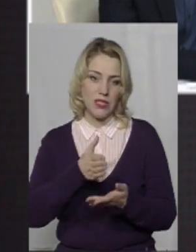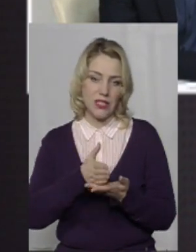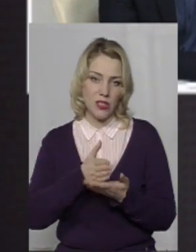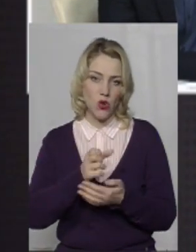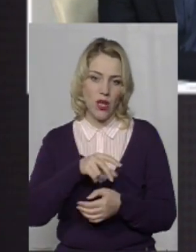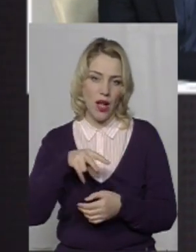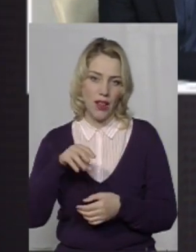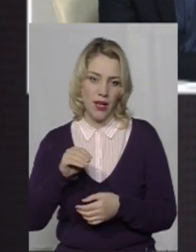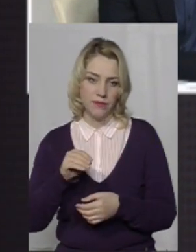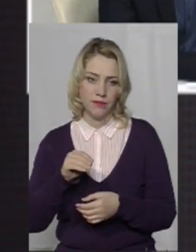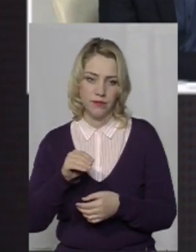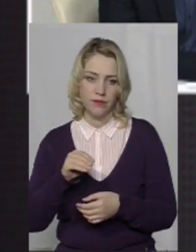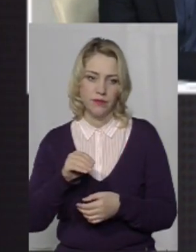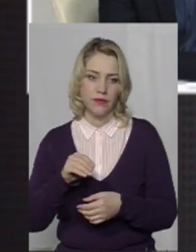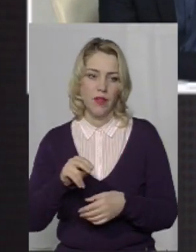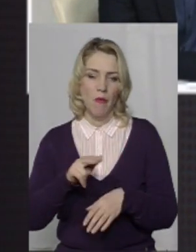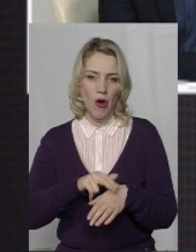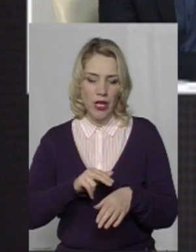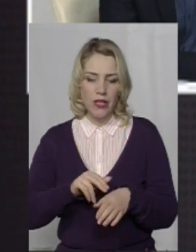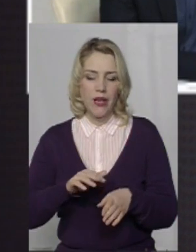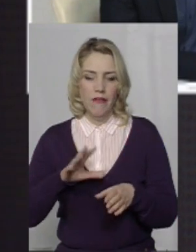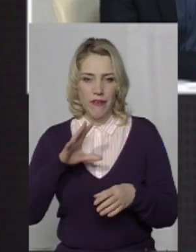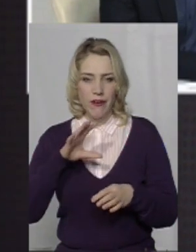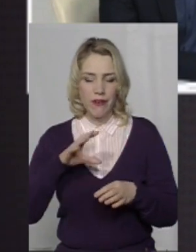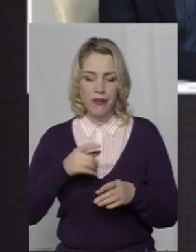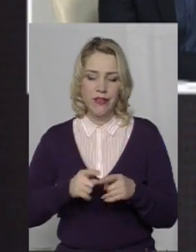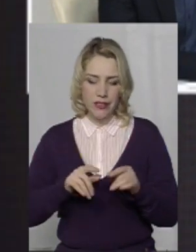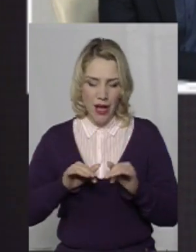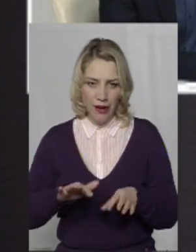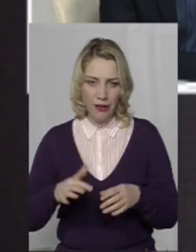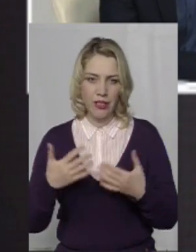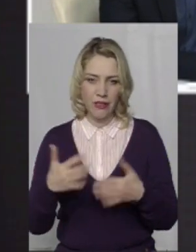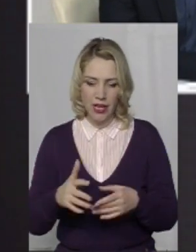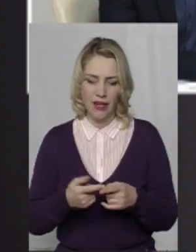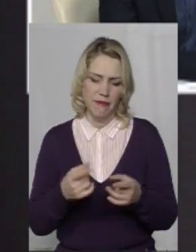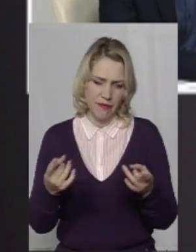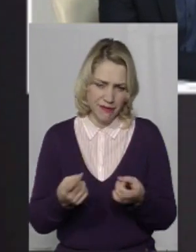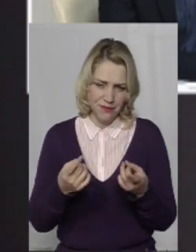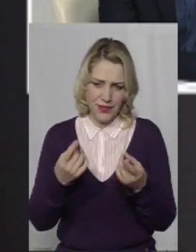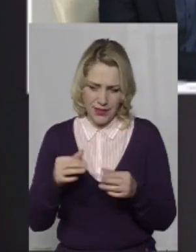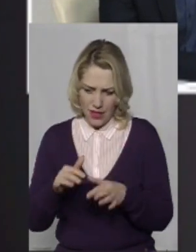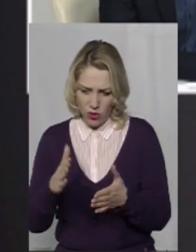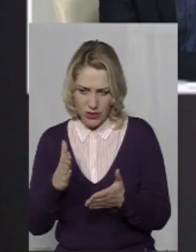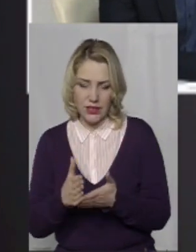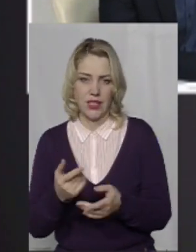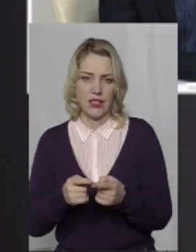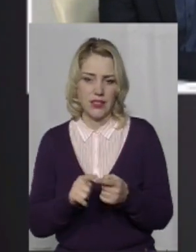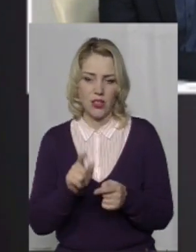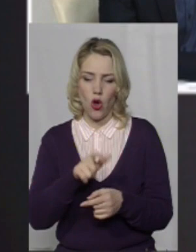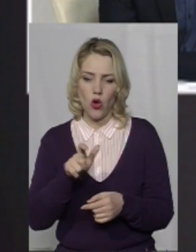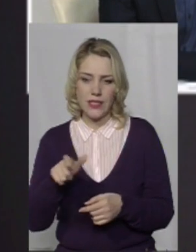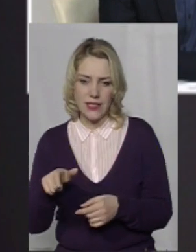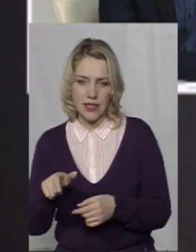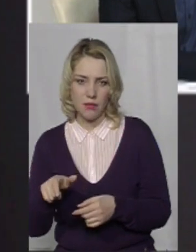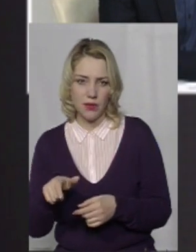існує, але поліції вживаються заходи, в першу чергу, превентивно, превентивні заходи. Ми цих осіб, які